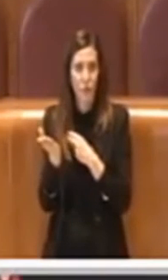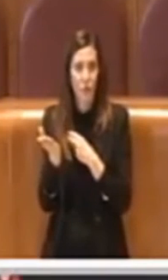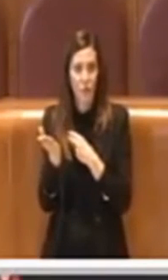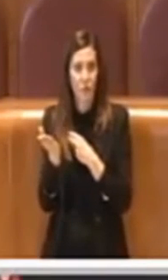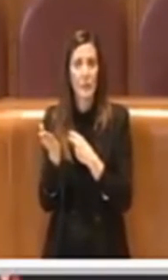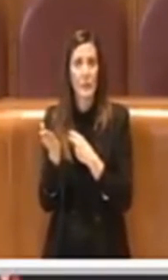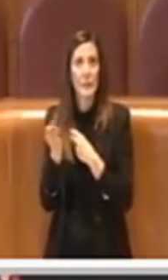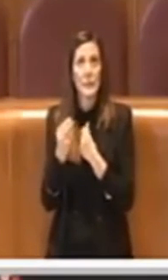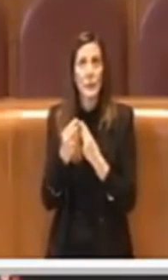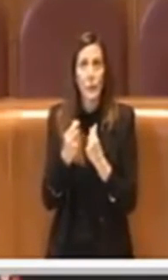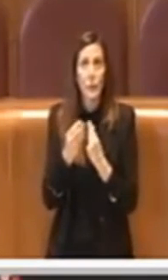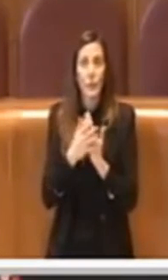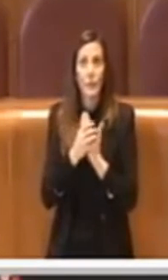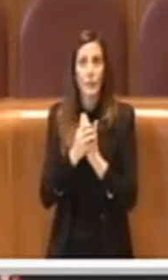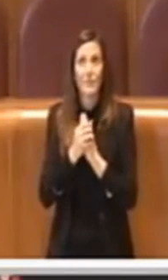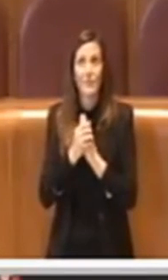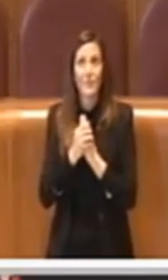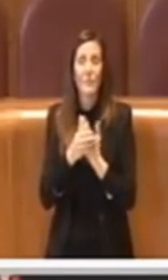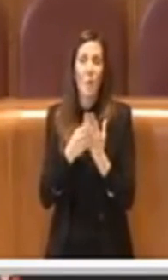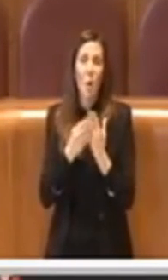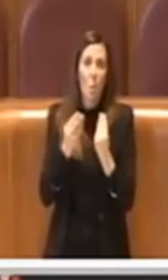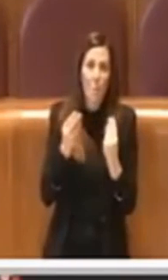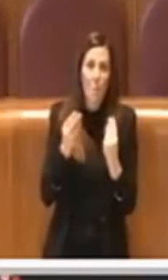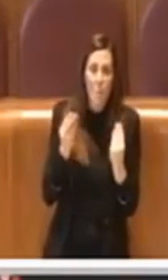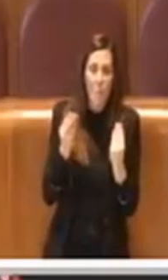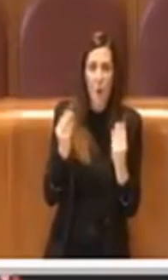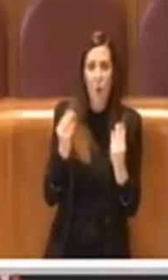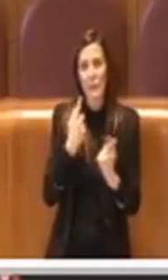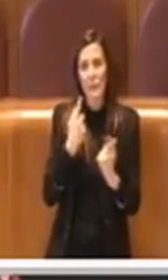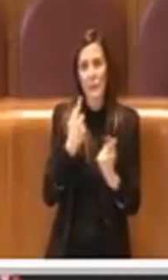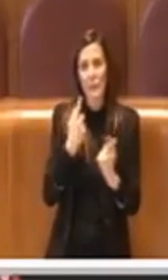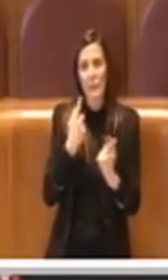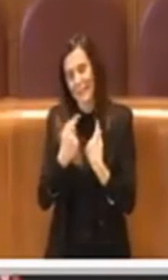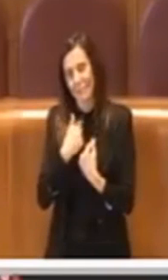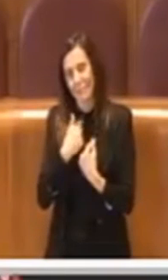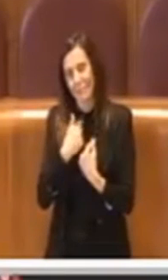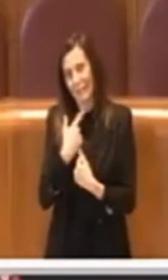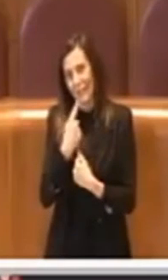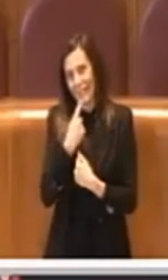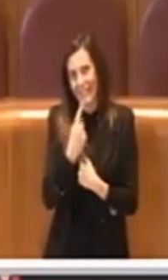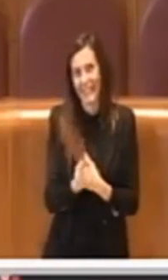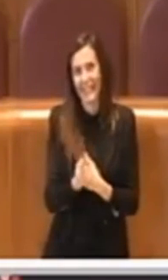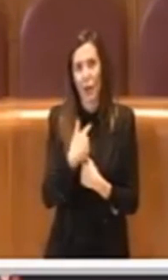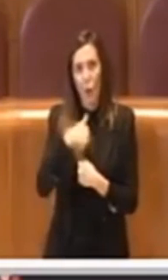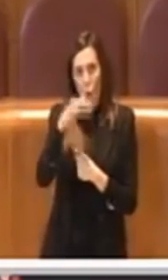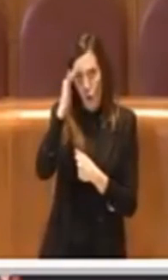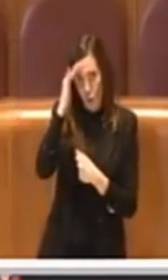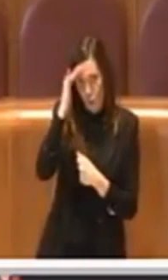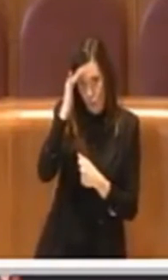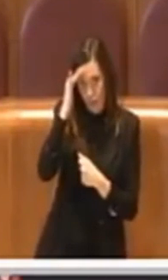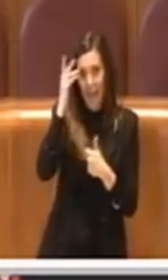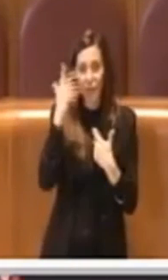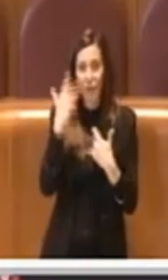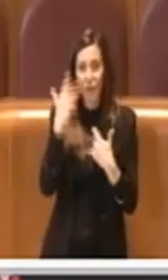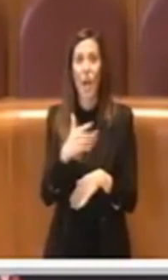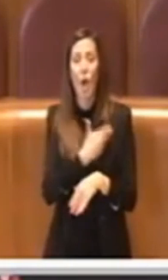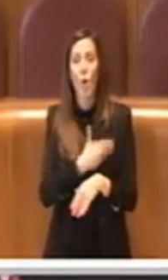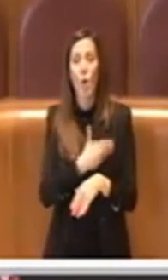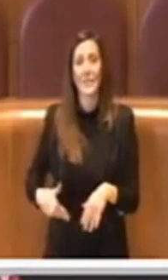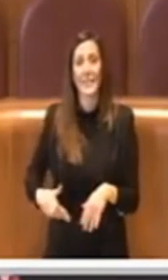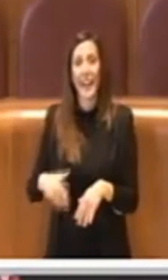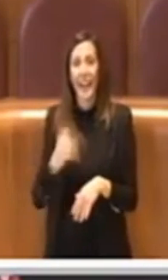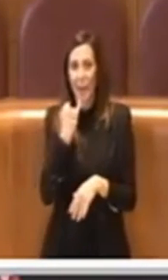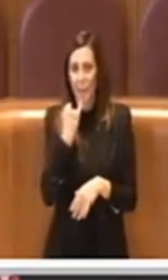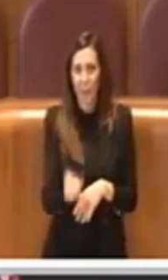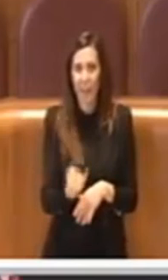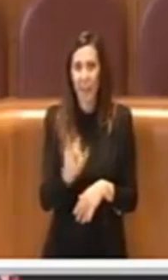ci sono parecchie altre cose che mi sarebbe piaciuto dire, per esempio ho ascoltato la consigliera Piccolo che parlava